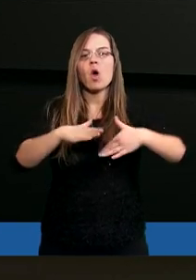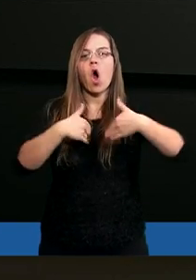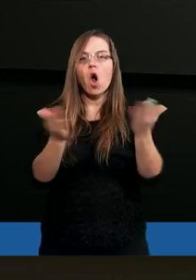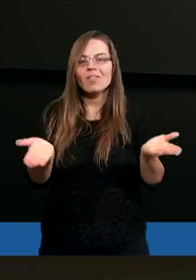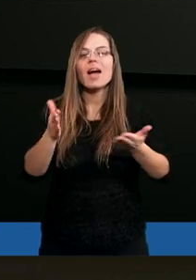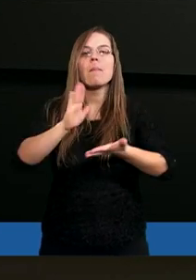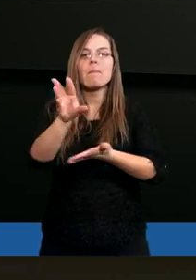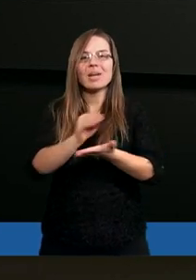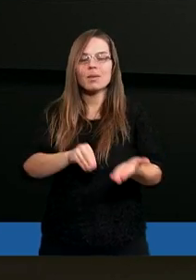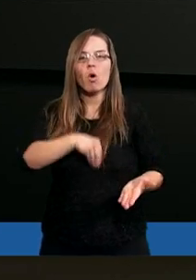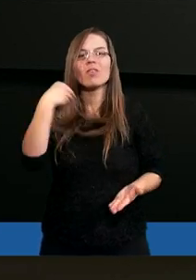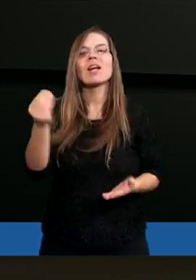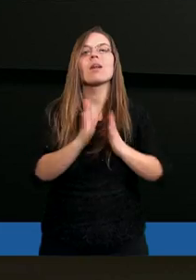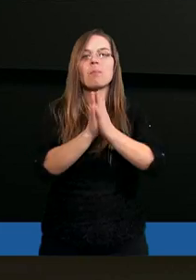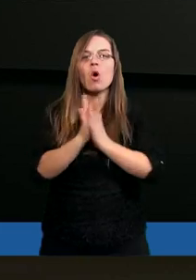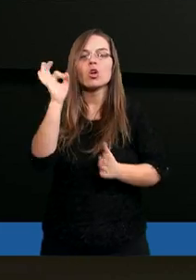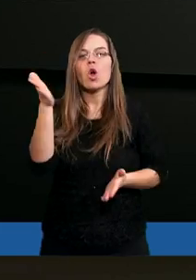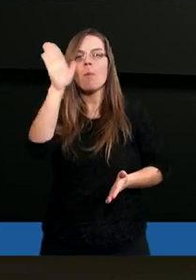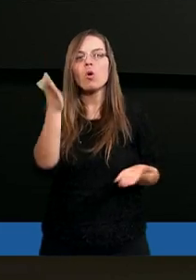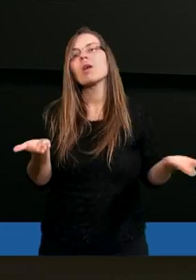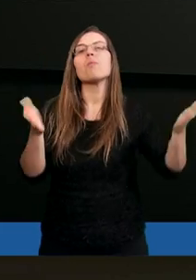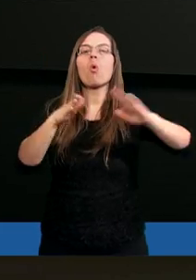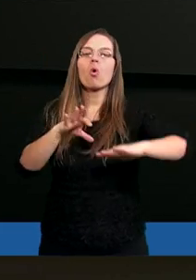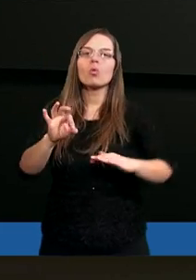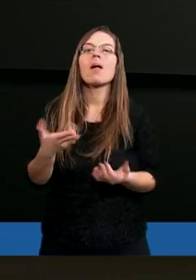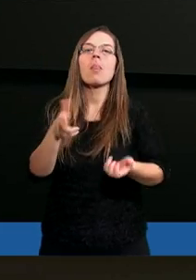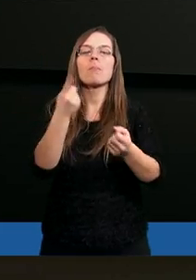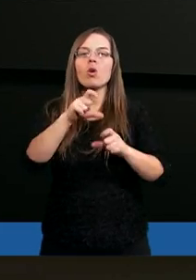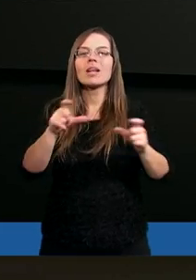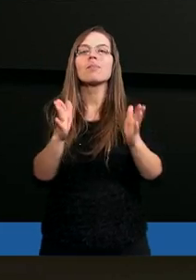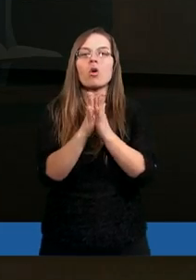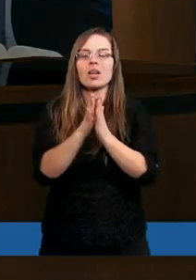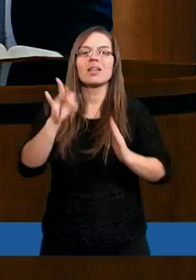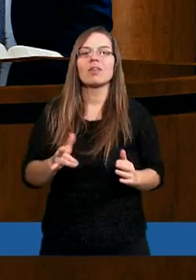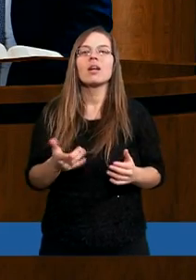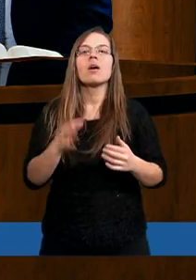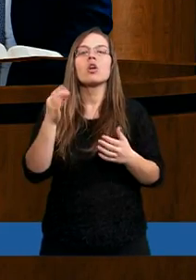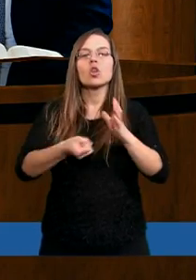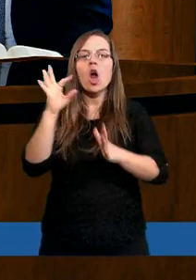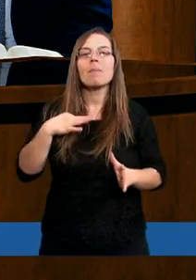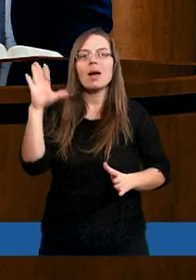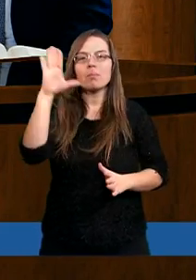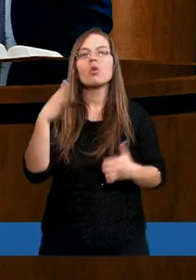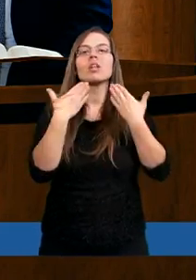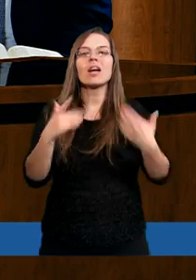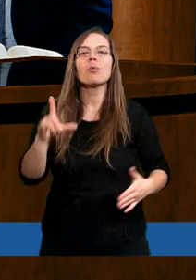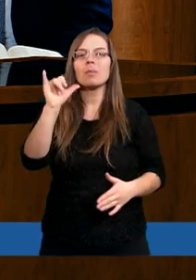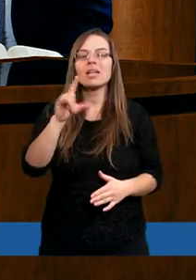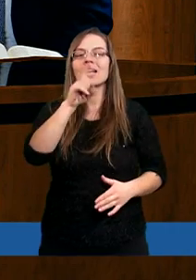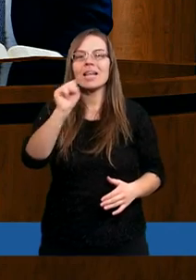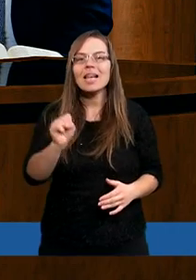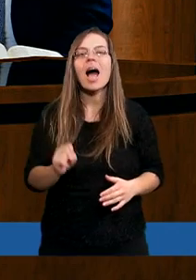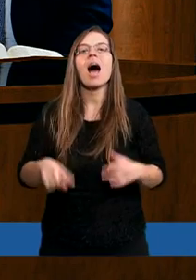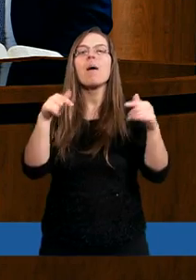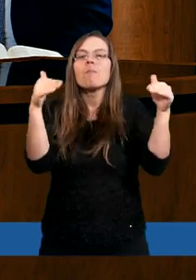otwierając Pismo Święte, prosić o Boże błogosławieństwo w modlitwie. Kochany Panie Boże, dziękujemy Ci